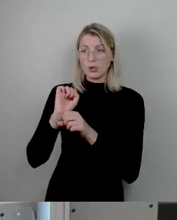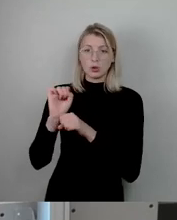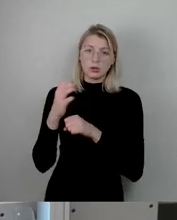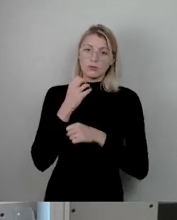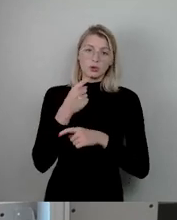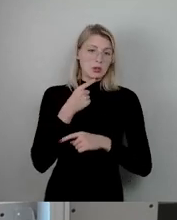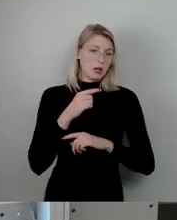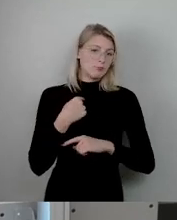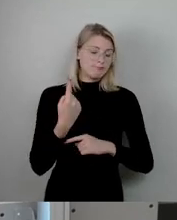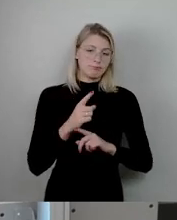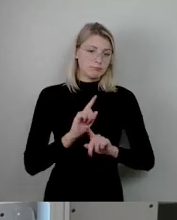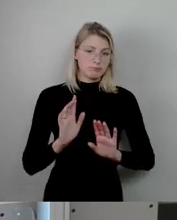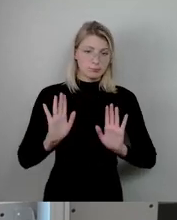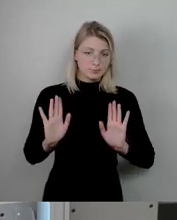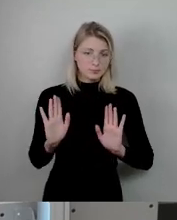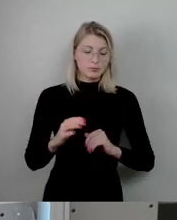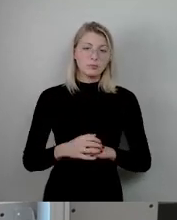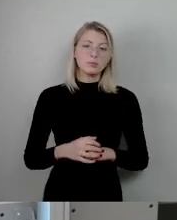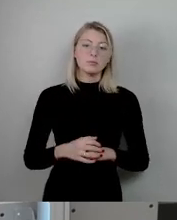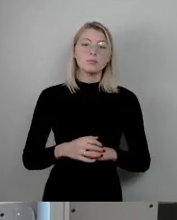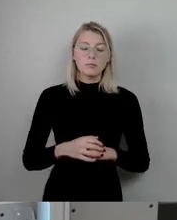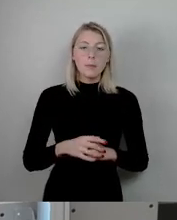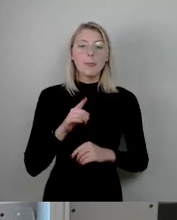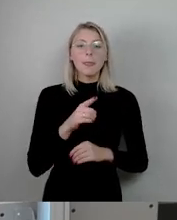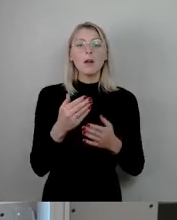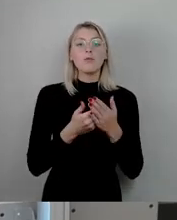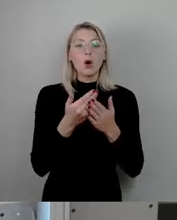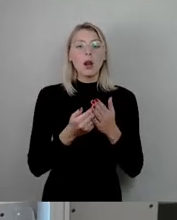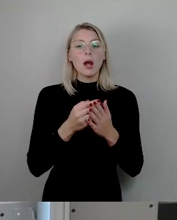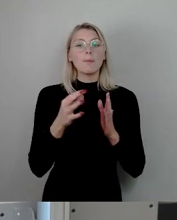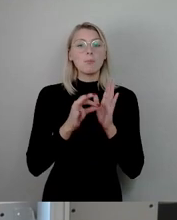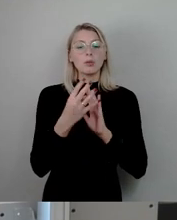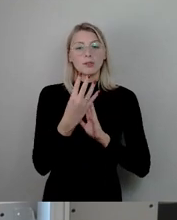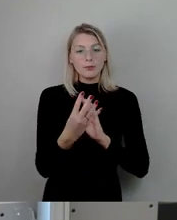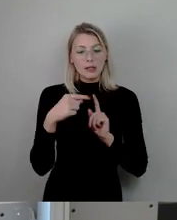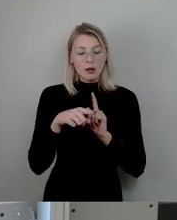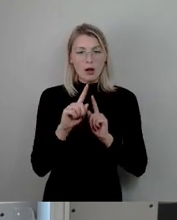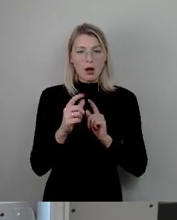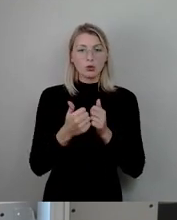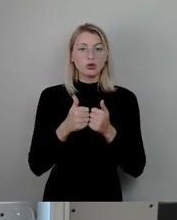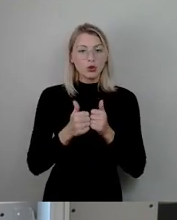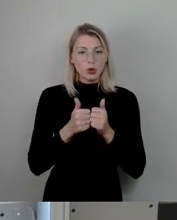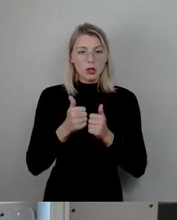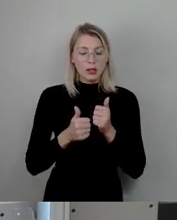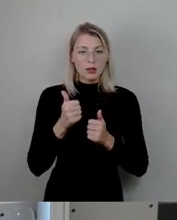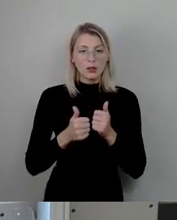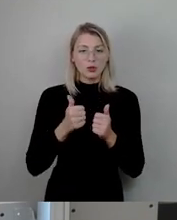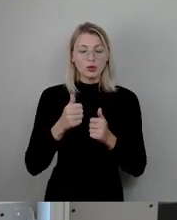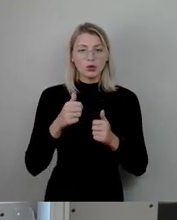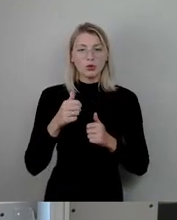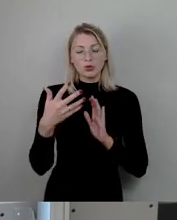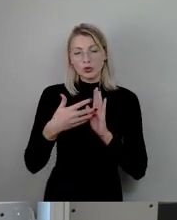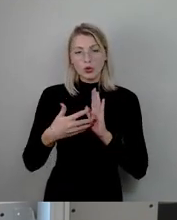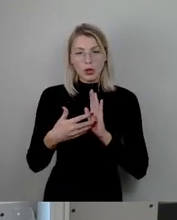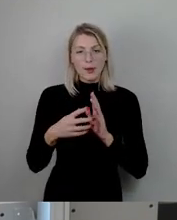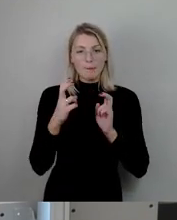Da aber diese Vorlage ja im vierten Punkt auch noch die Jurybesetzung beinhaltet, die Jury braucht es dann ja trotzdem, egal wie hoch das